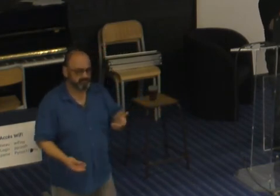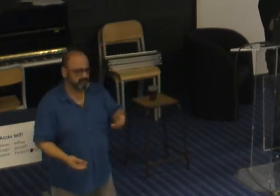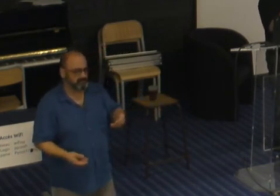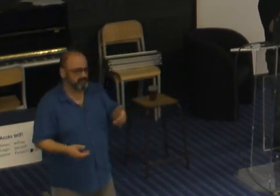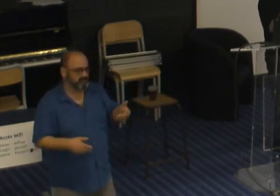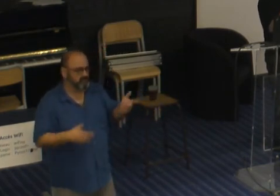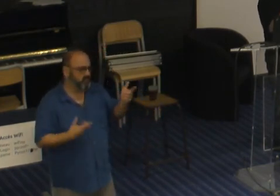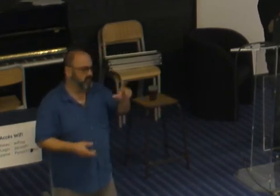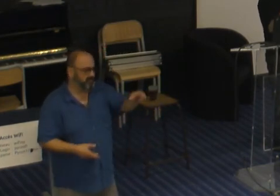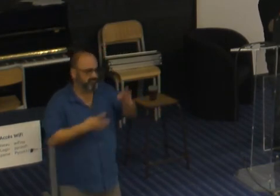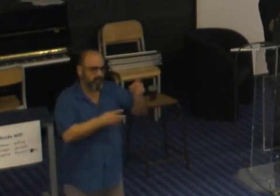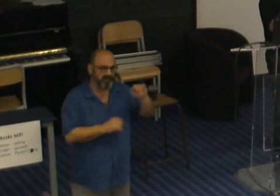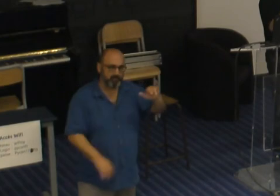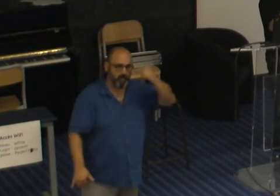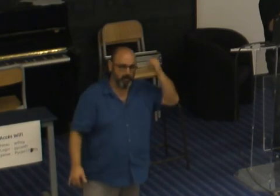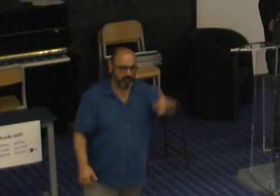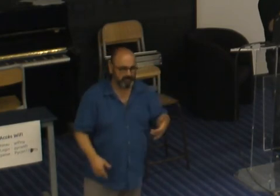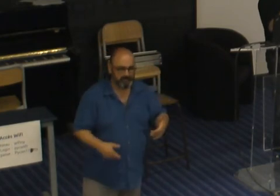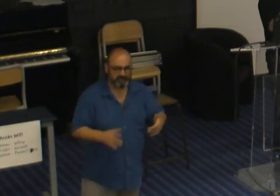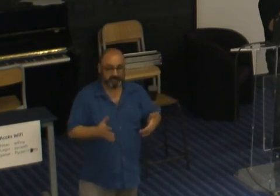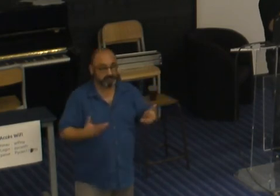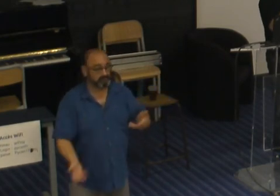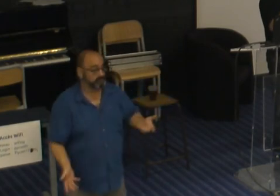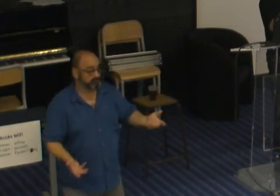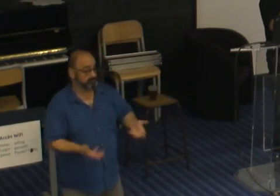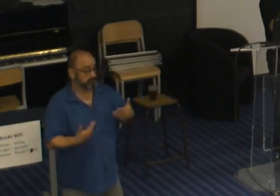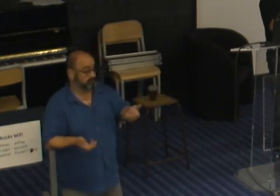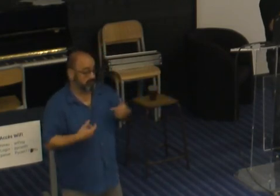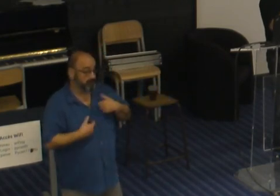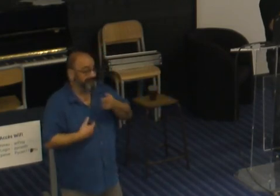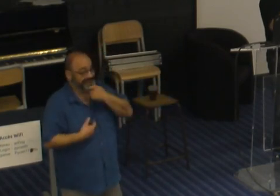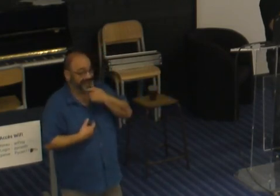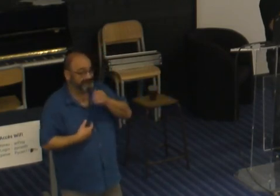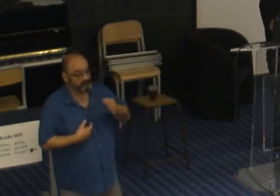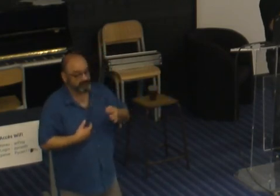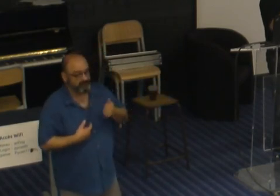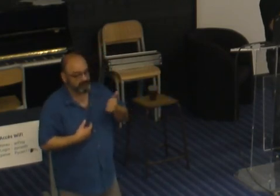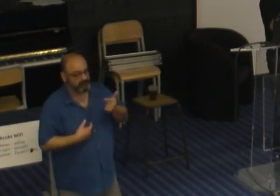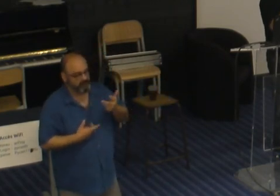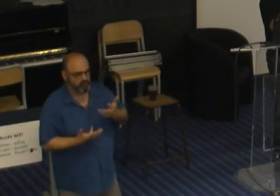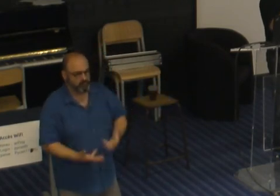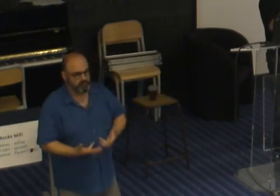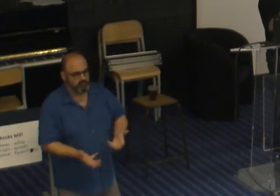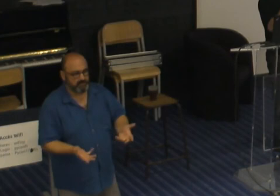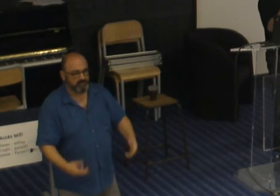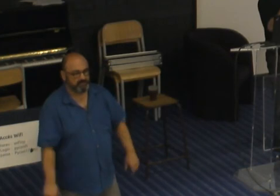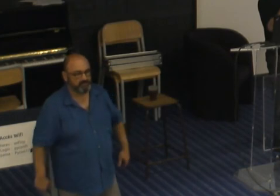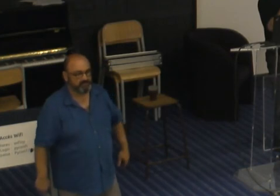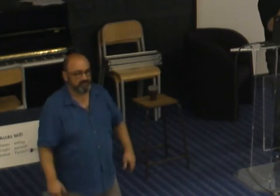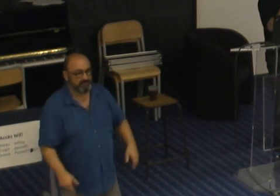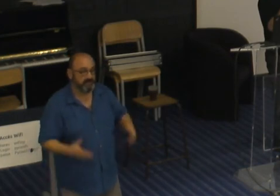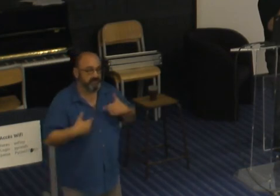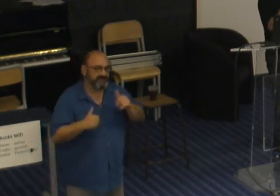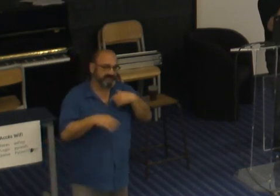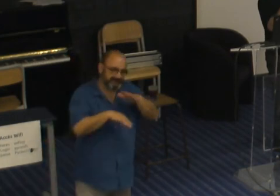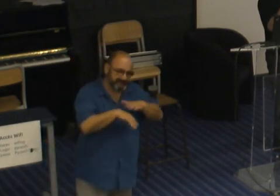blondes parce que je suis blonde bon quand on lui bon voilà je peux en rire mais par contre à force ça devient lourd voilà c'est pour ça que j